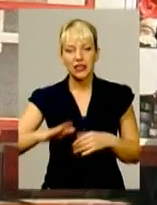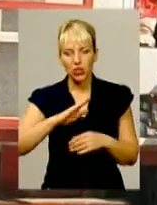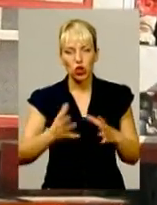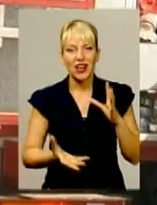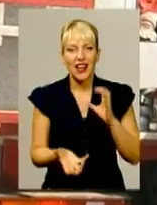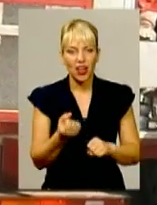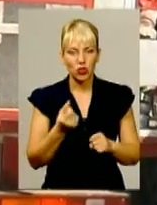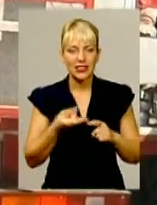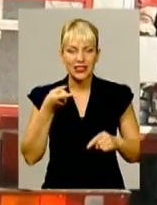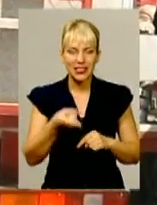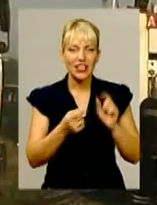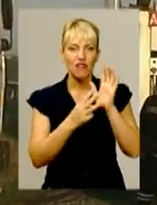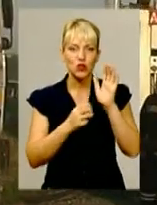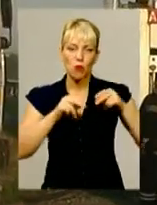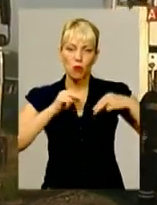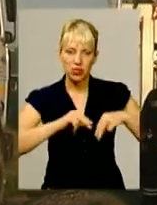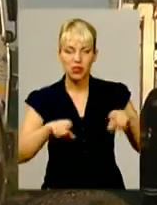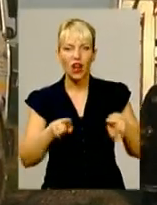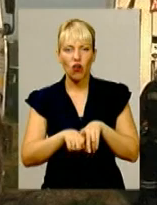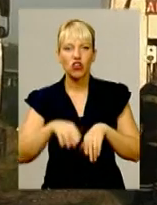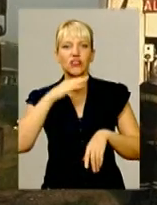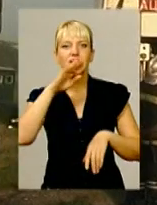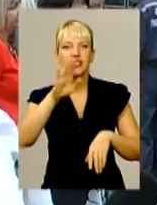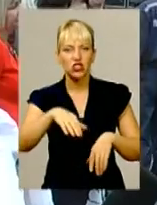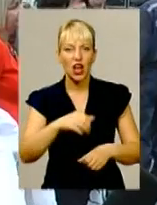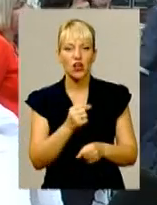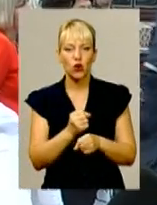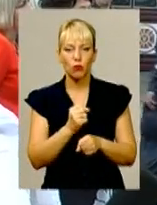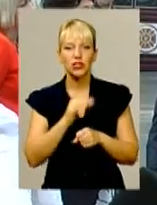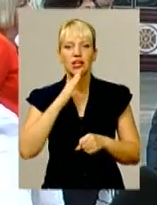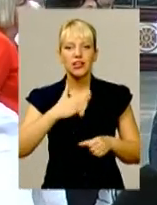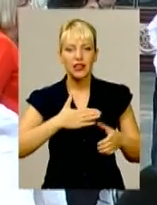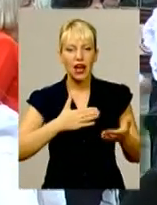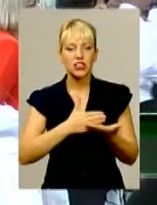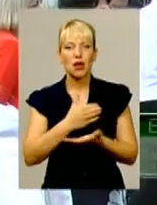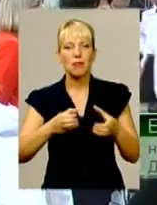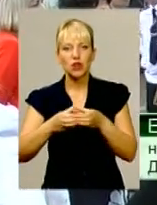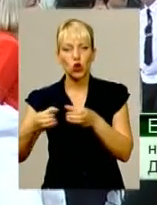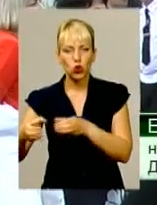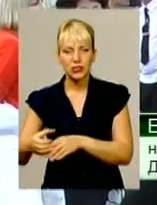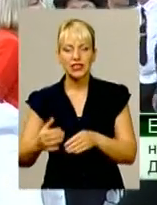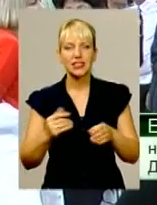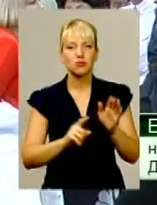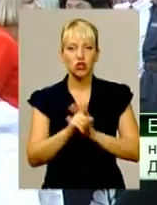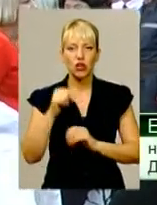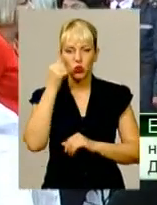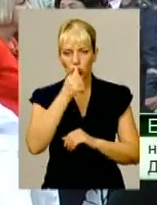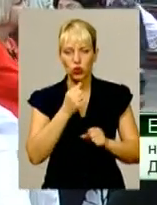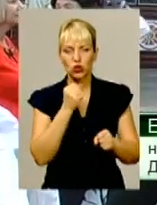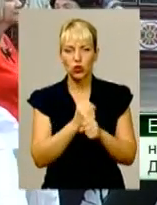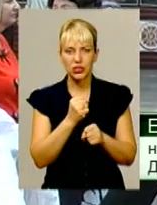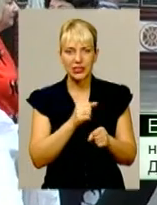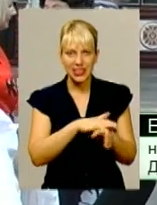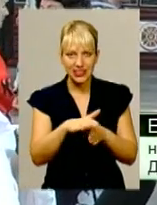понад 1800 працівників, також вистачає роботи. Наші підрозділи з початку року здійснили 900 виїздів тільки на